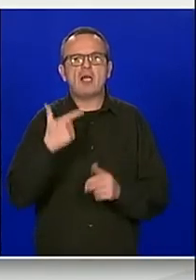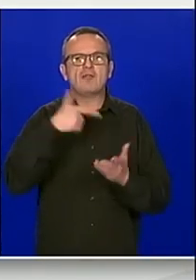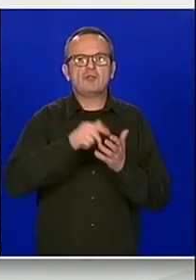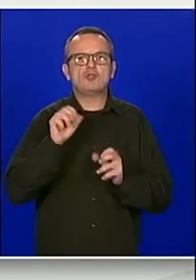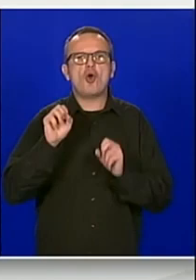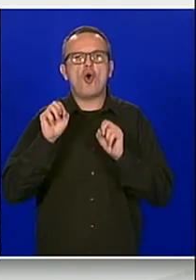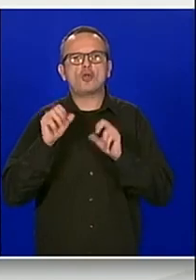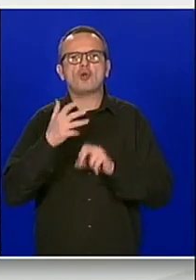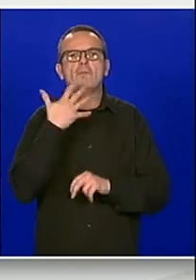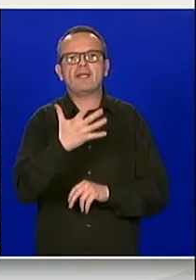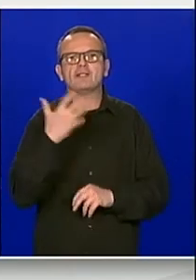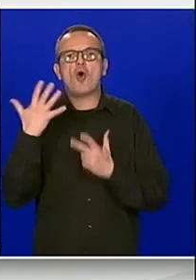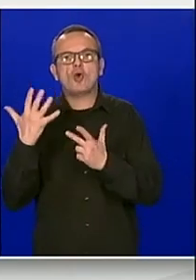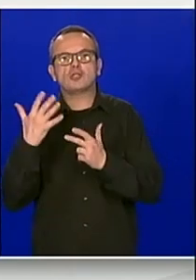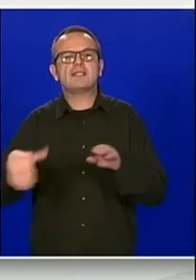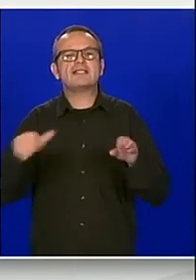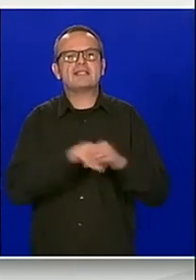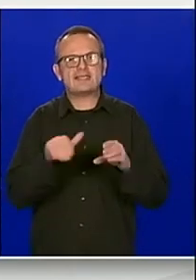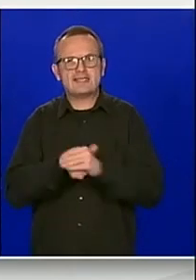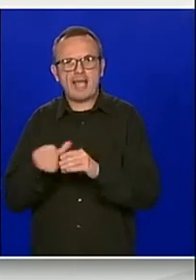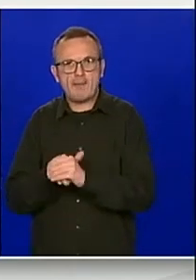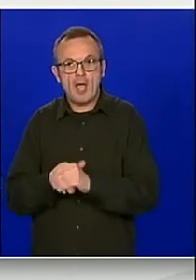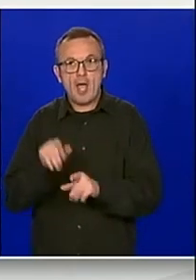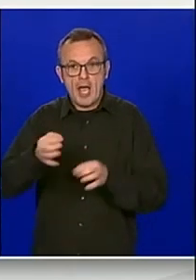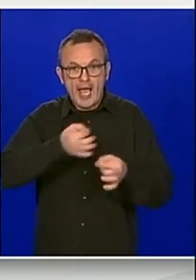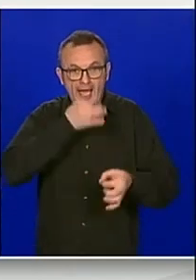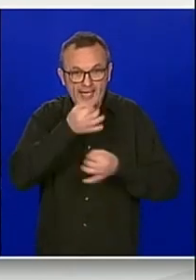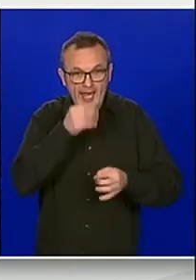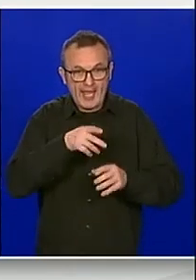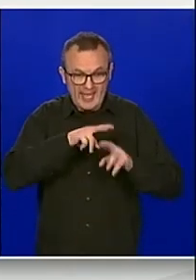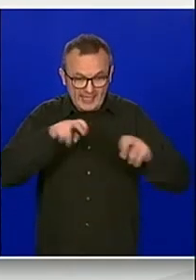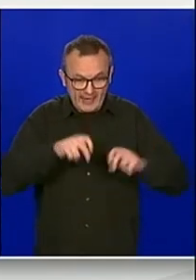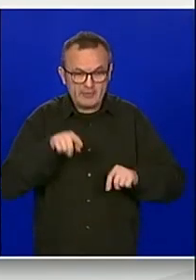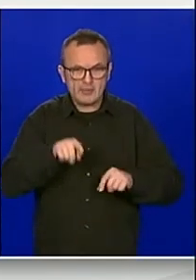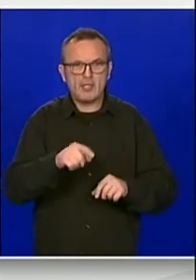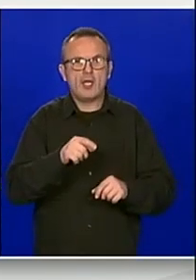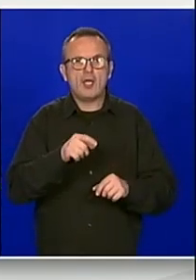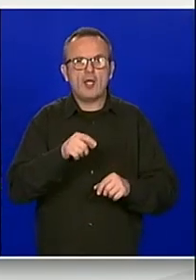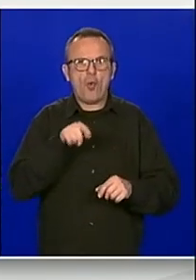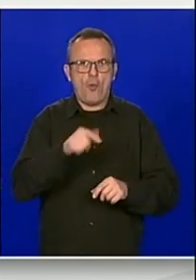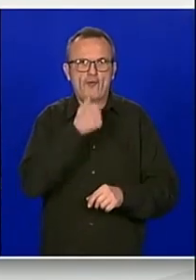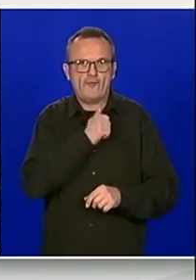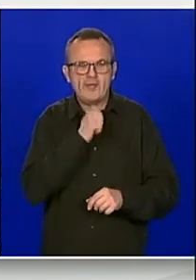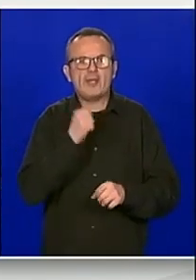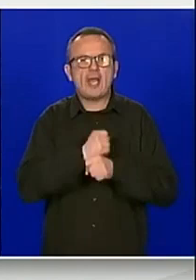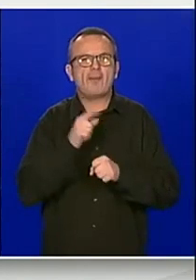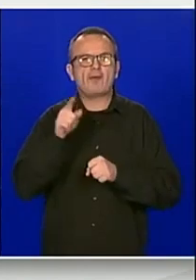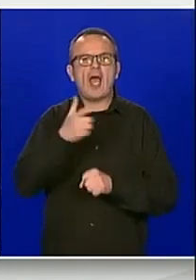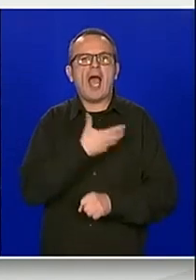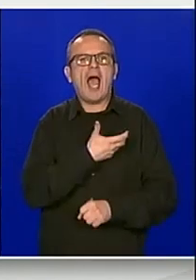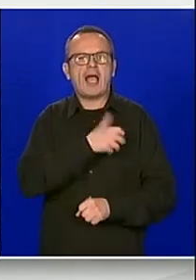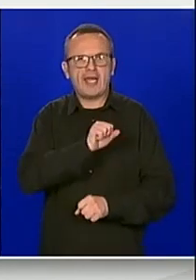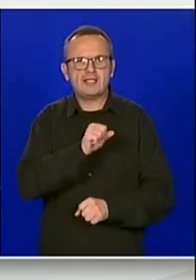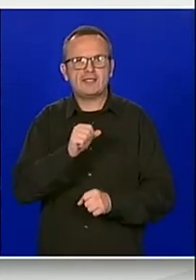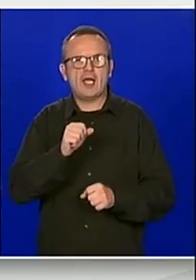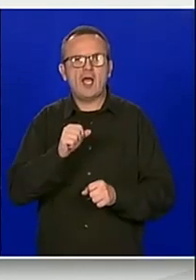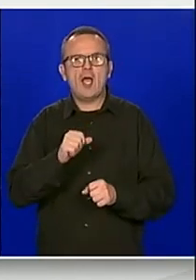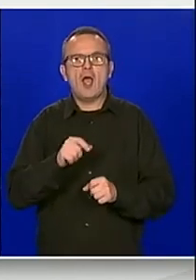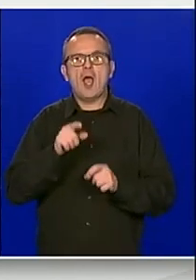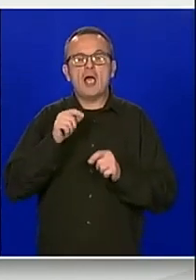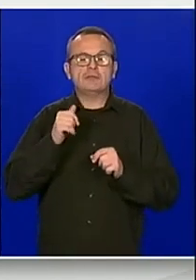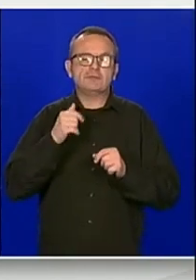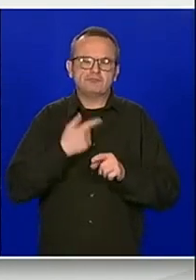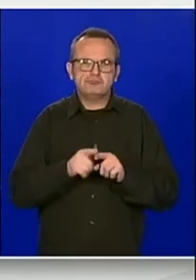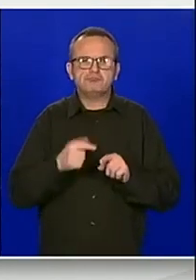zaposlenika. Reviziju ovih izvještaja obavilo je društvo KPMG Croatia, te prema njihovom mišljenju priluženim financijskih izvještaj